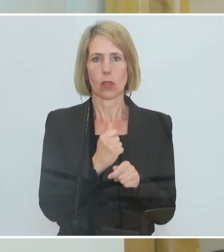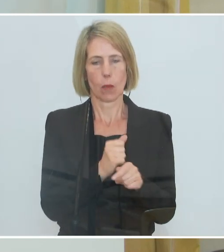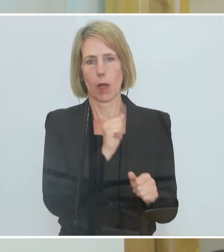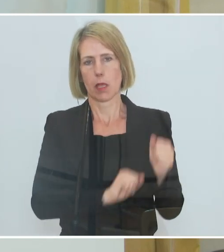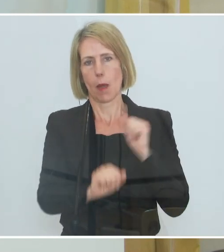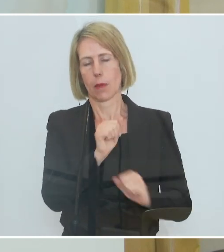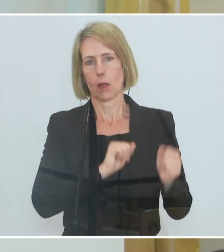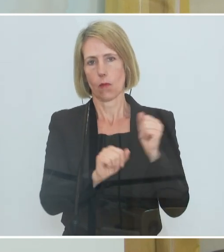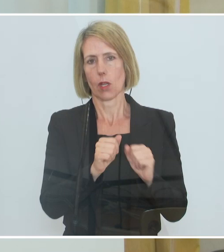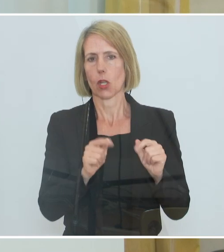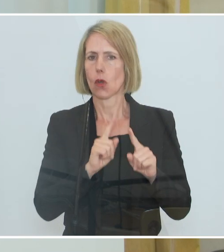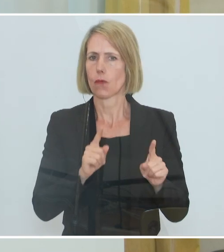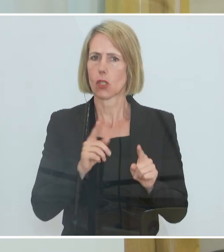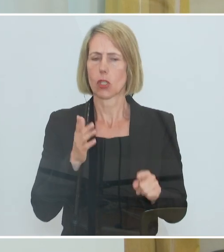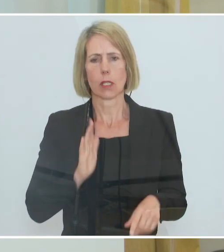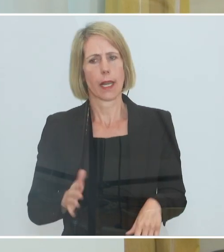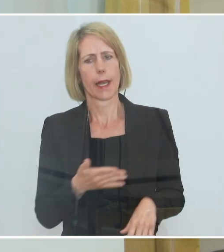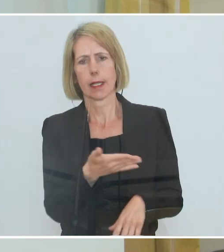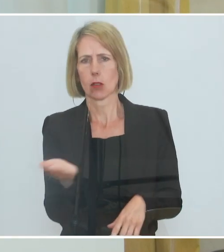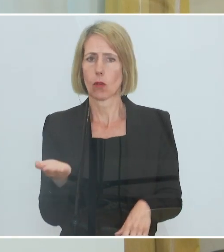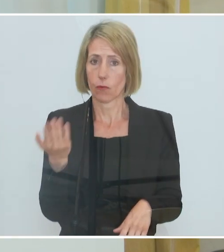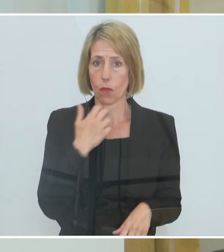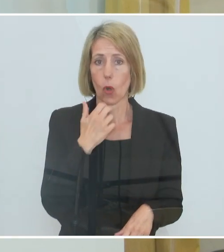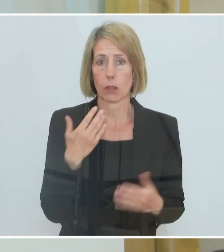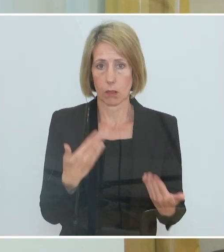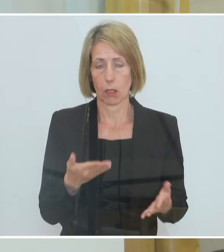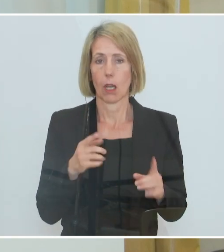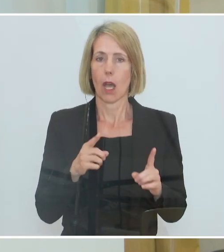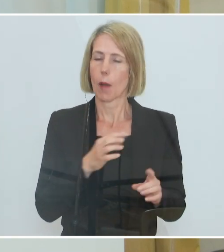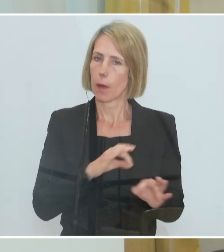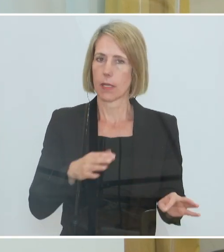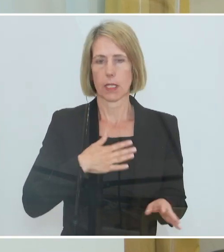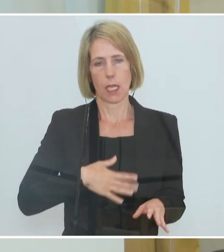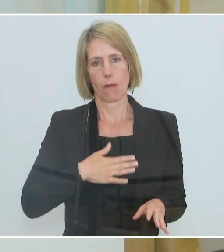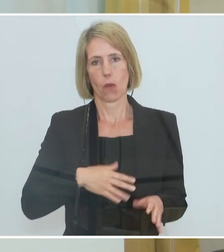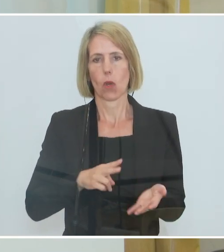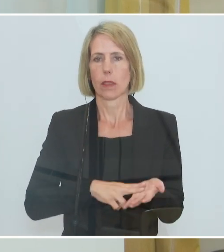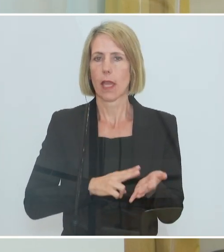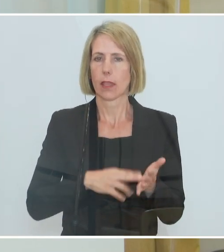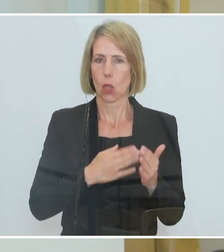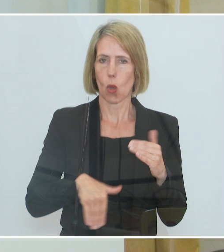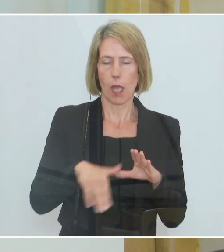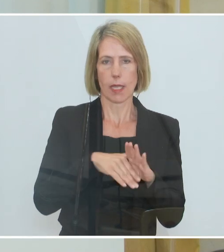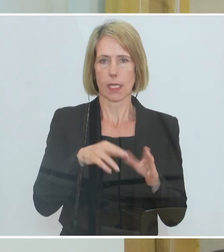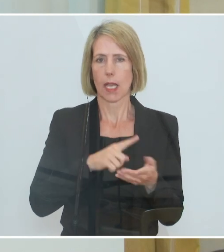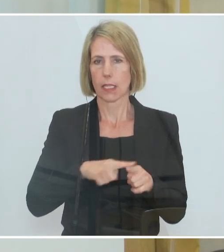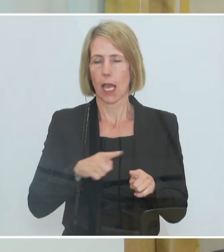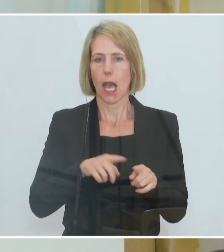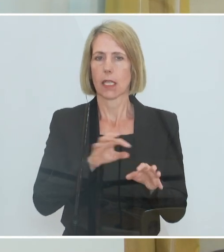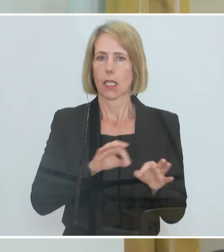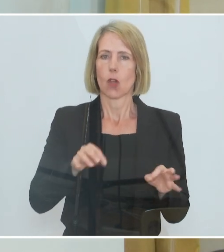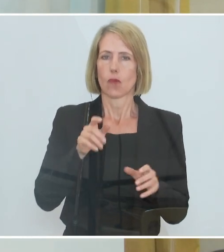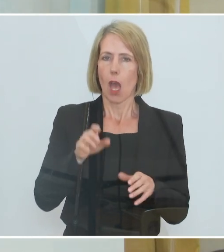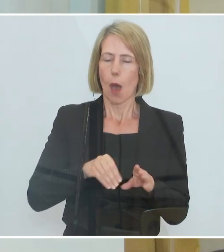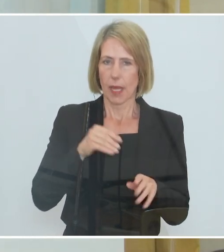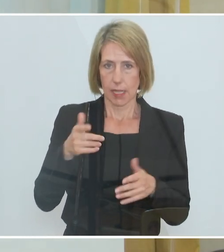aus unterschiedlichen Richtungen gegeben. Ich bin sehr froh, dass die Nettoersatzrate für Arbeitnehmerinnen und Arbeitnehmer nach wie vor zwischen